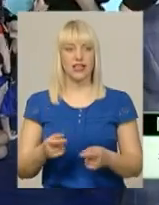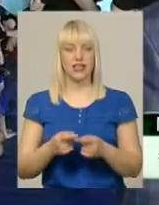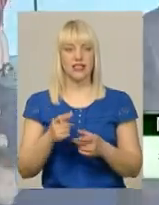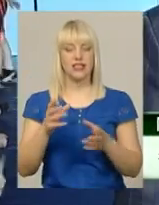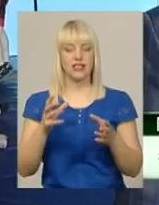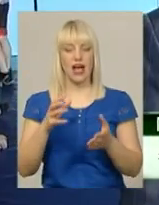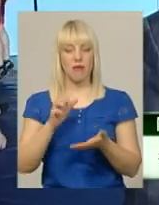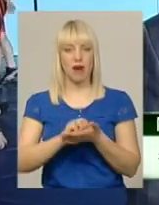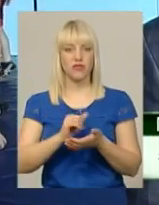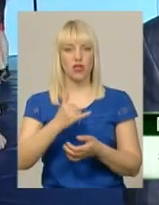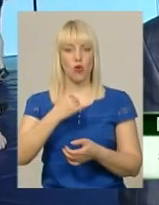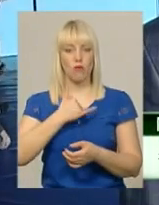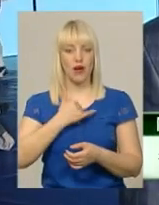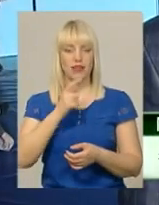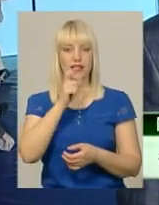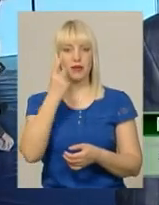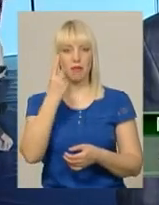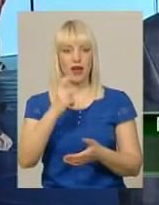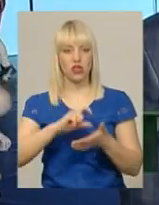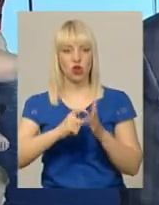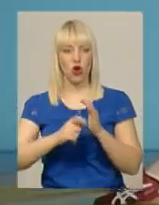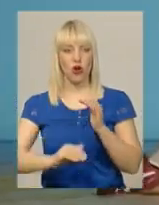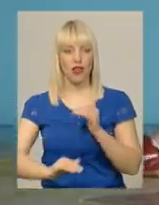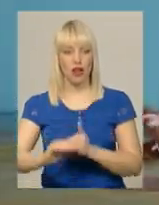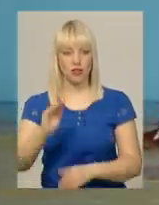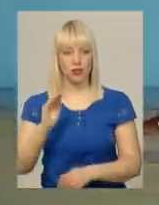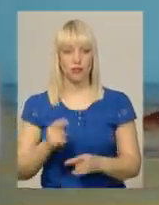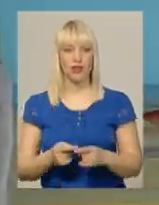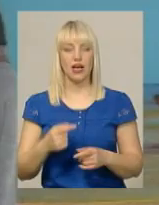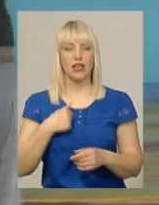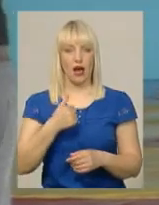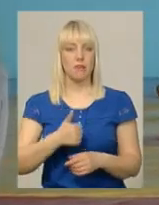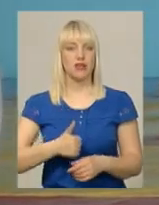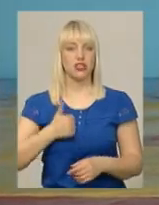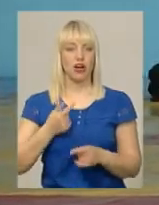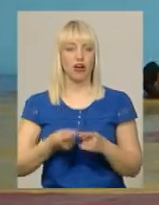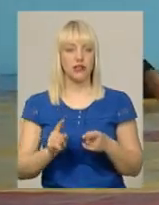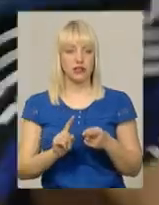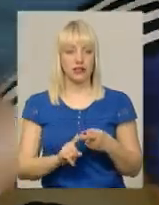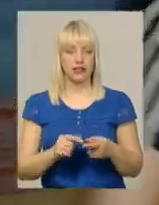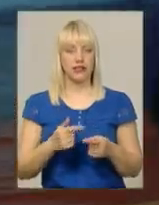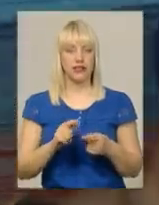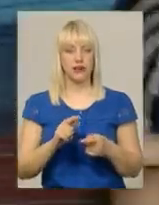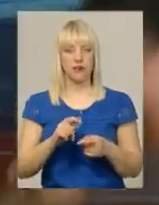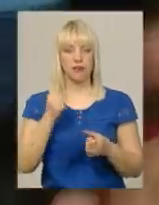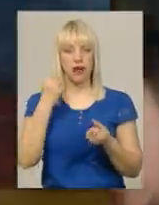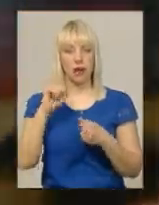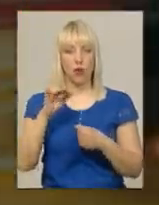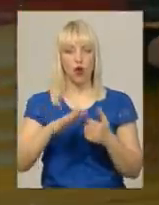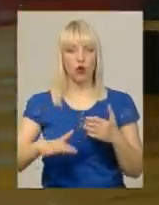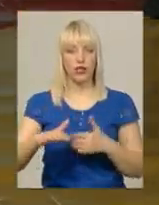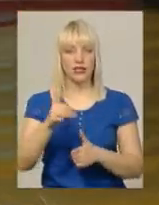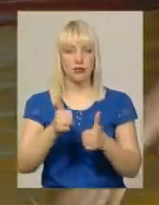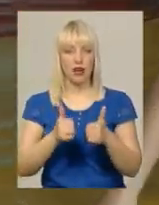першого класу. Звичайно, я пишаю з Павлом Олійником. Серед досягнень 20-річного Павла Олійника – перемога континентальних змагань та